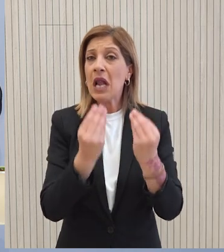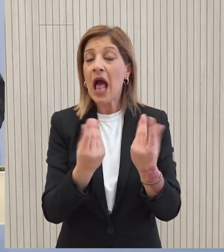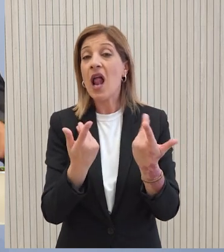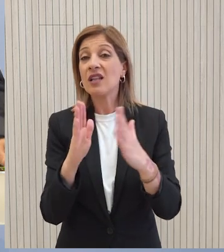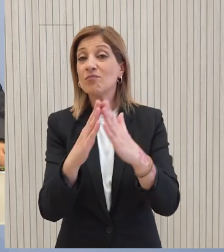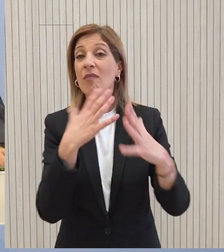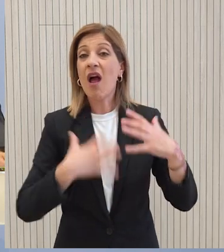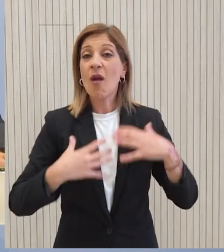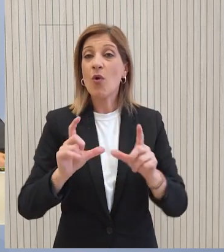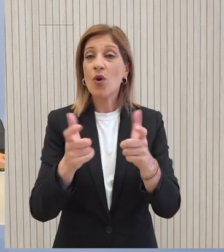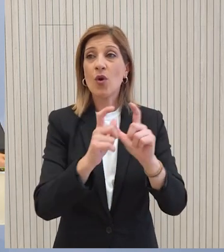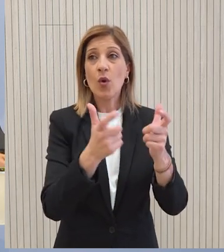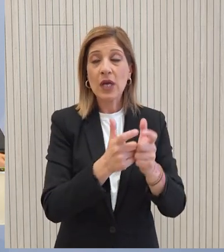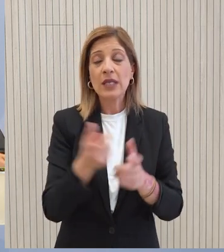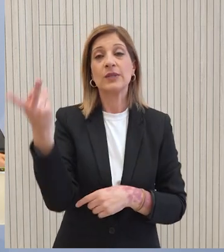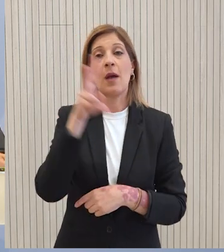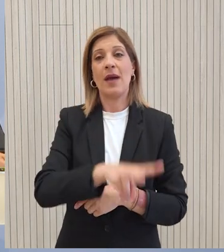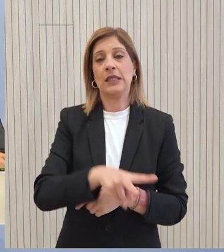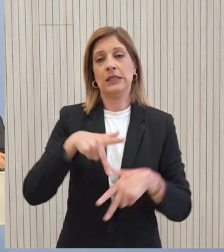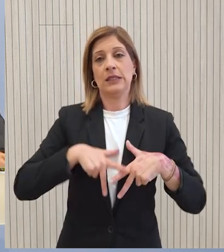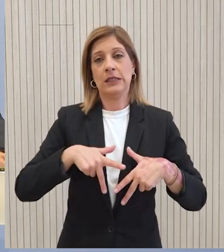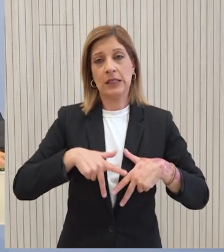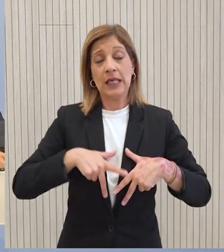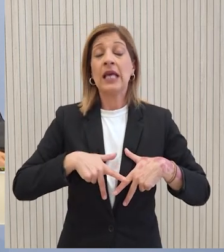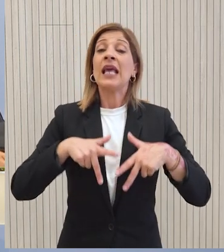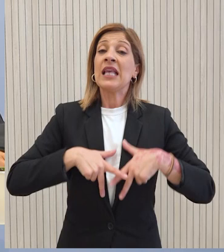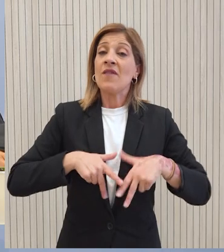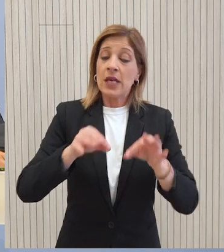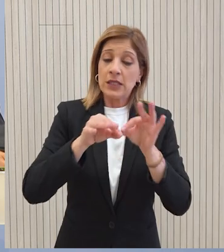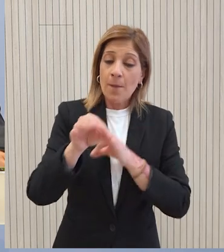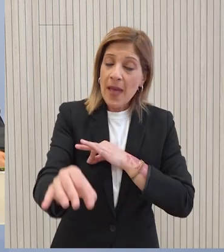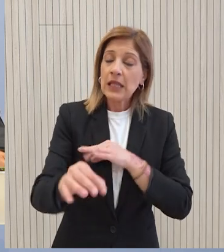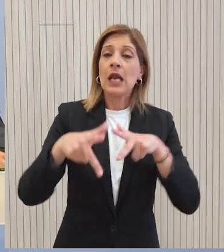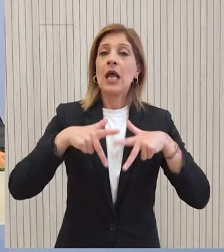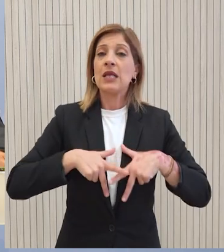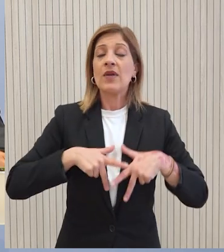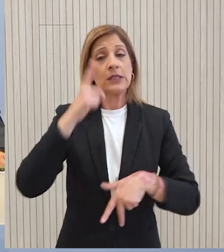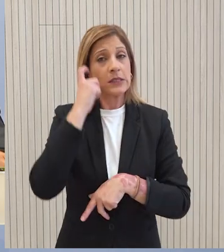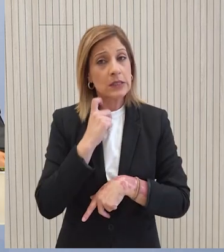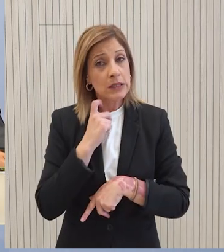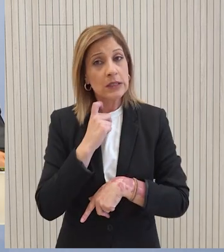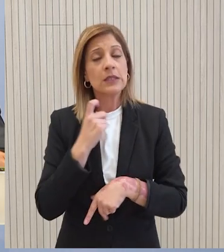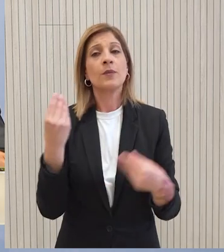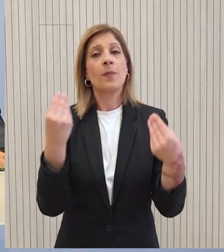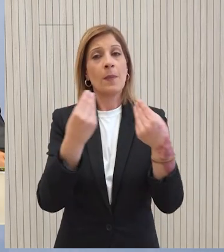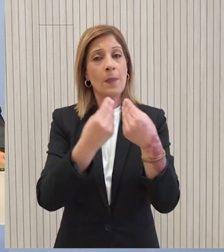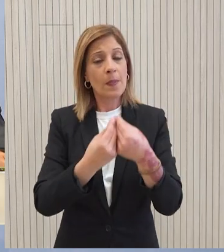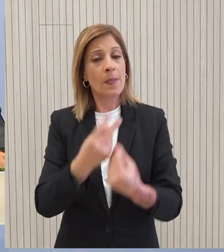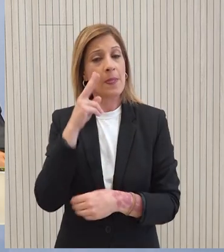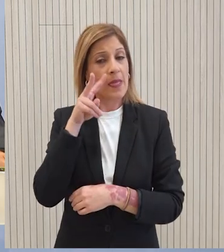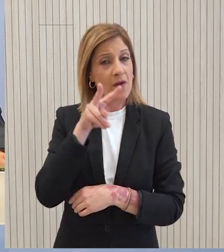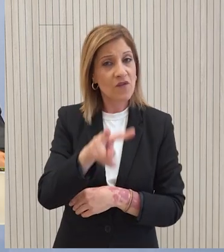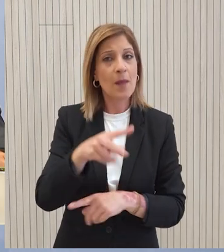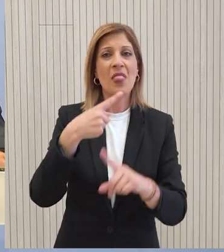Επειδή ακριβώς τα μέτρα που λαμβάνει η κυβέρνηση και τα μέτρα που έχει λάβει η κυβέρνηση είναι σε συνάρτηση μαζί με την